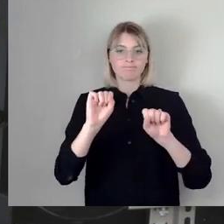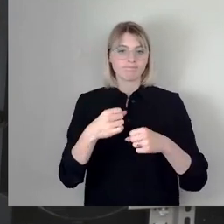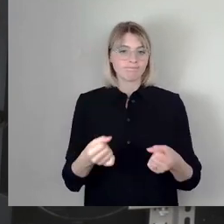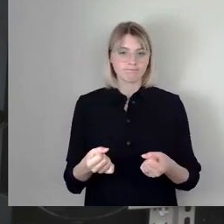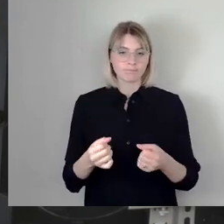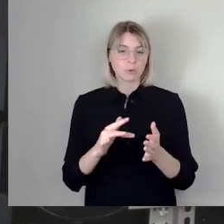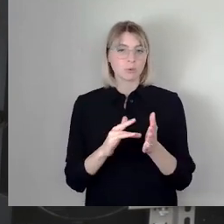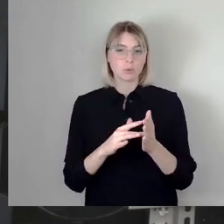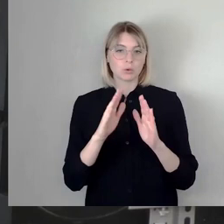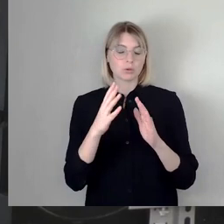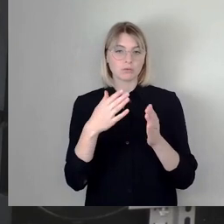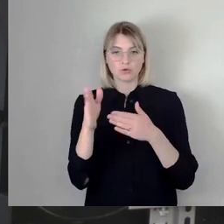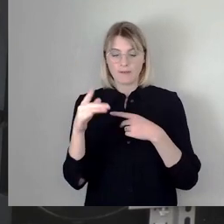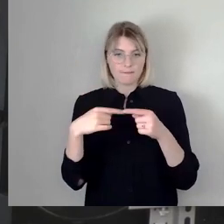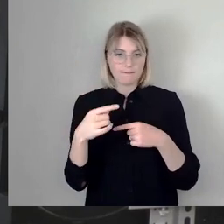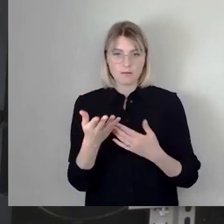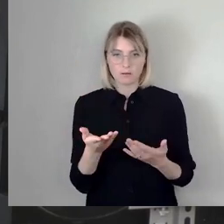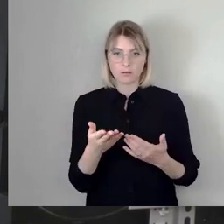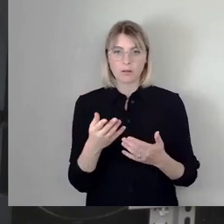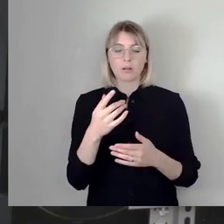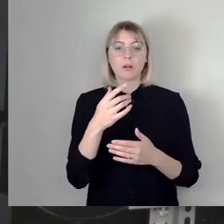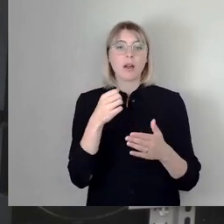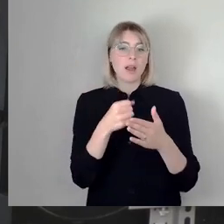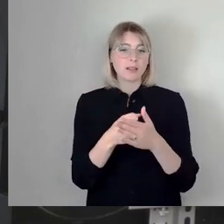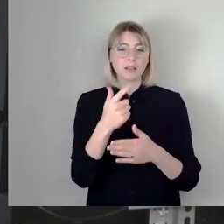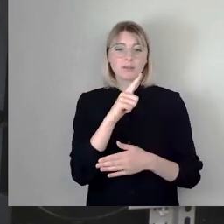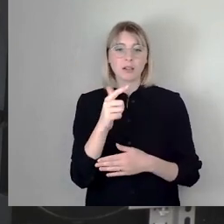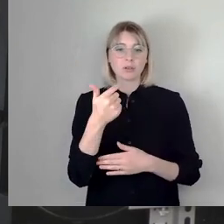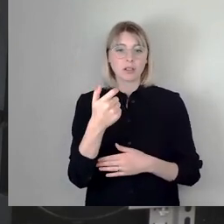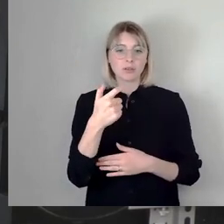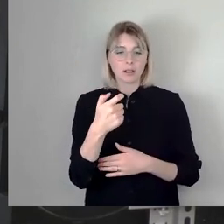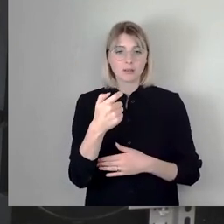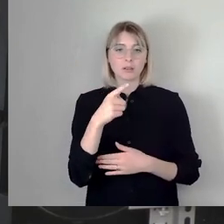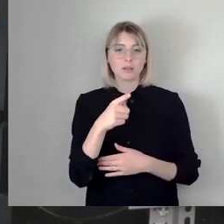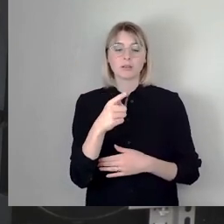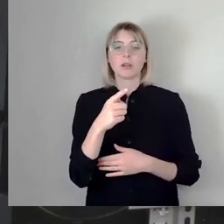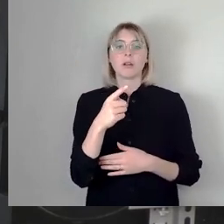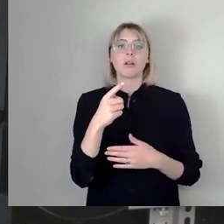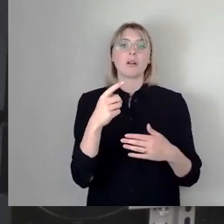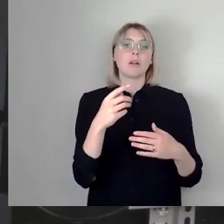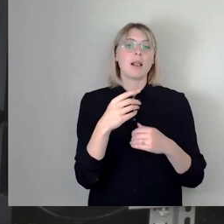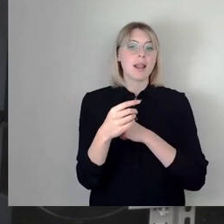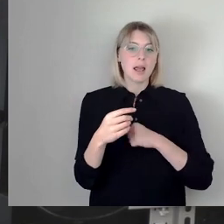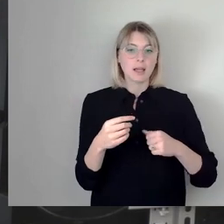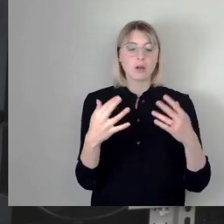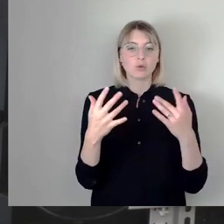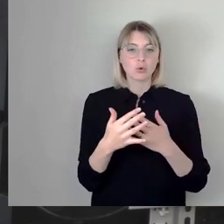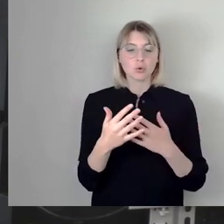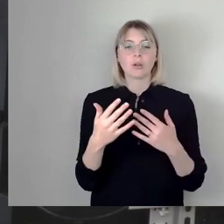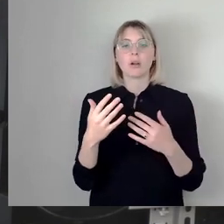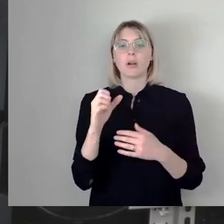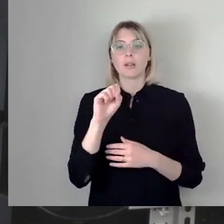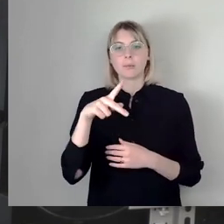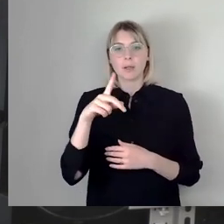2021 stimmten mit Mehrheit FDP, Grüne, Linke und SPD für einen Erinnerungsort der Opfer